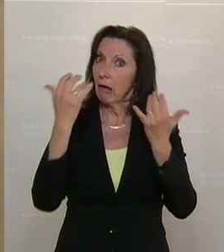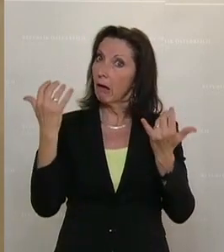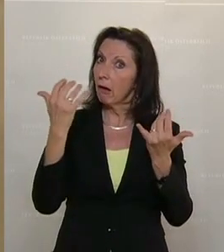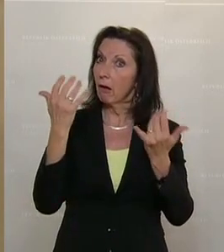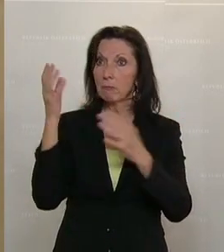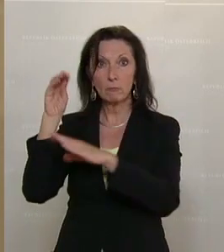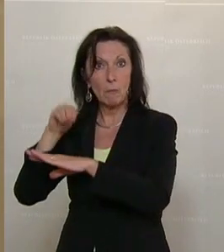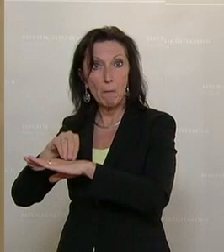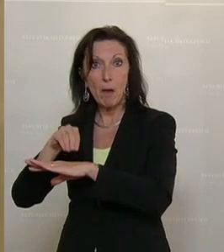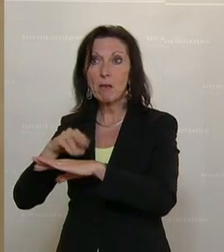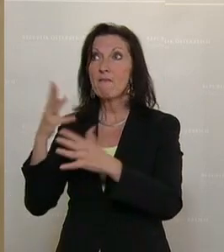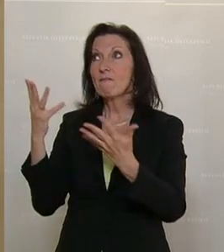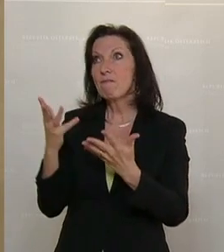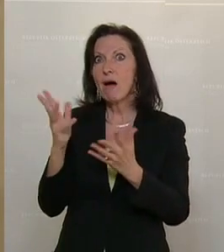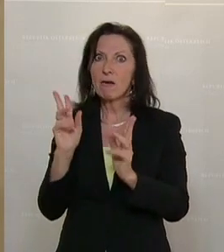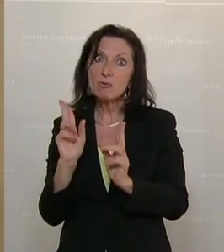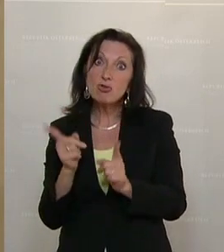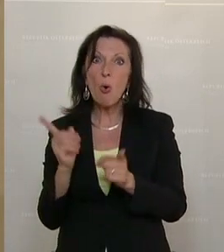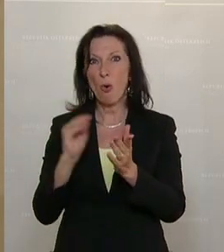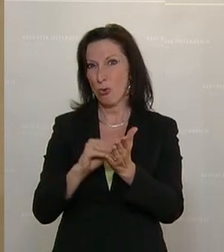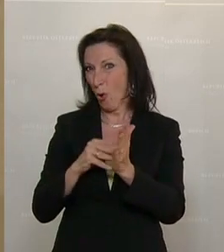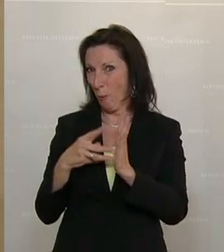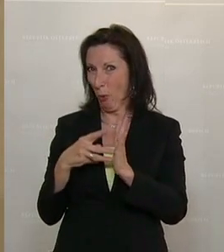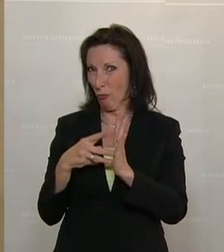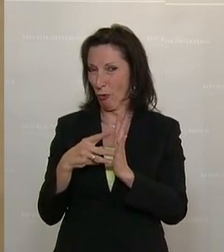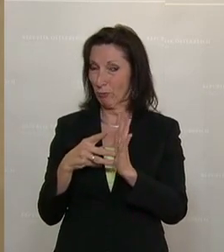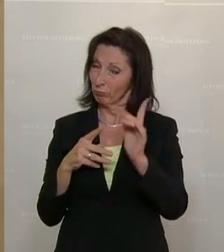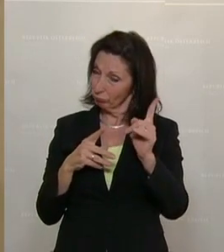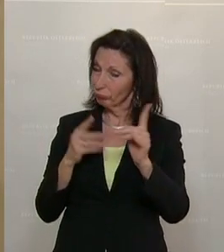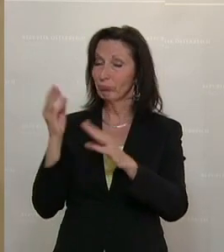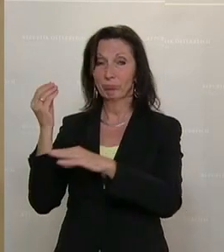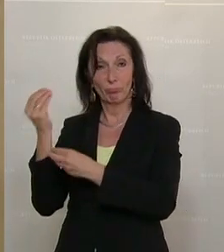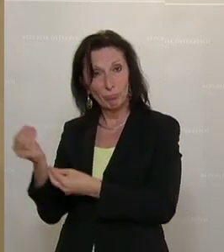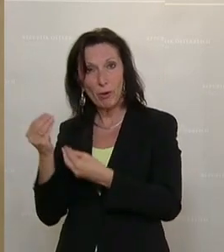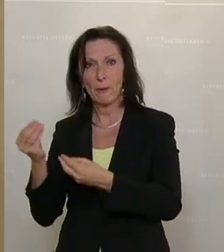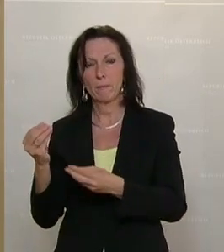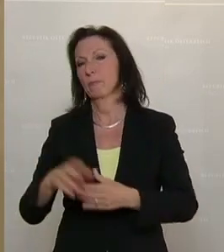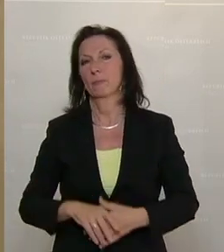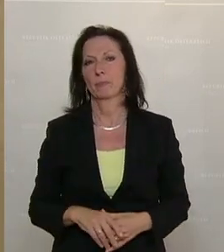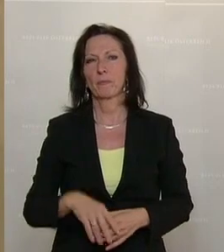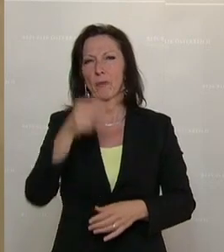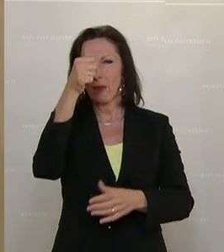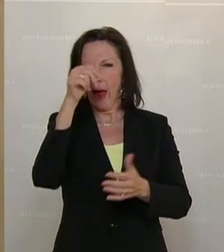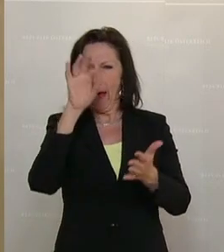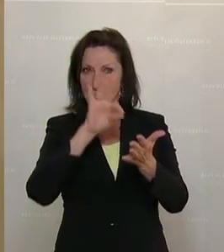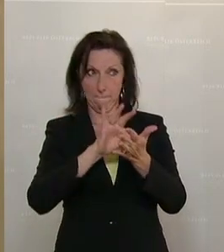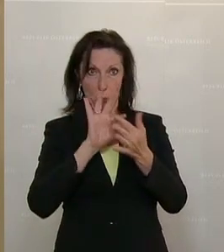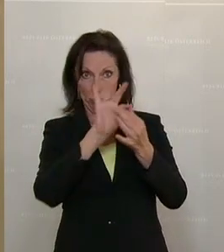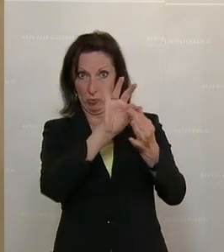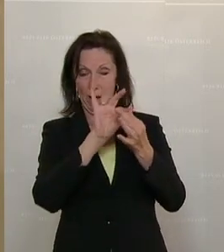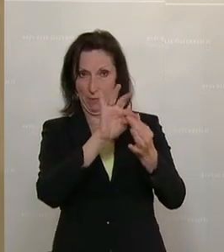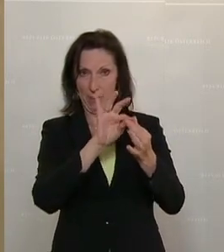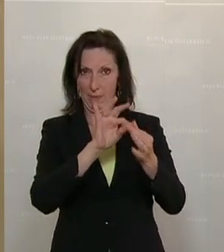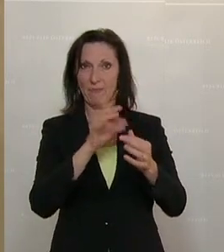denn geprüft werden könnte. Daraus resultiert auch ein wesentlicher Punkt, nämlich die Prüfung